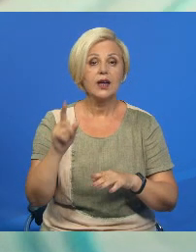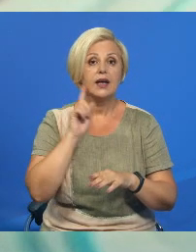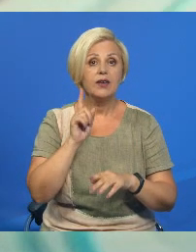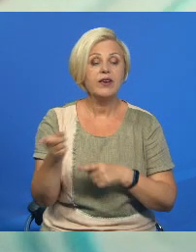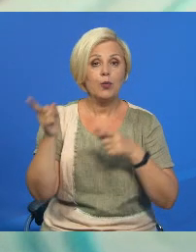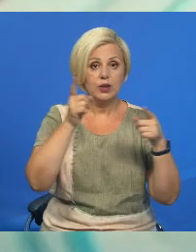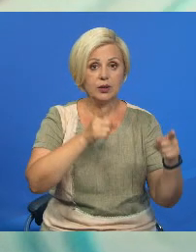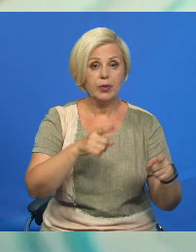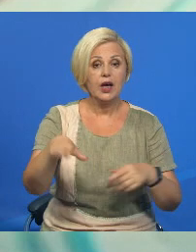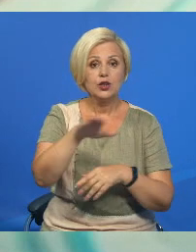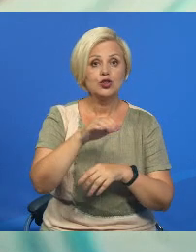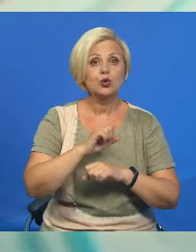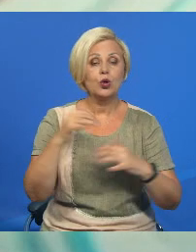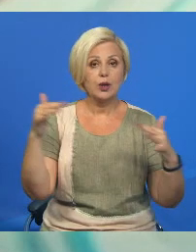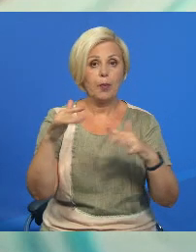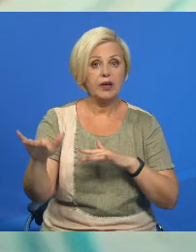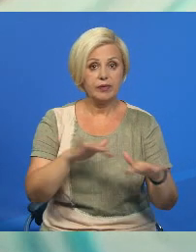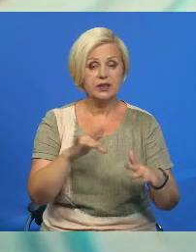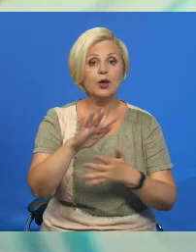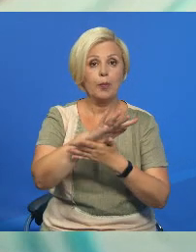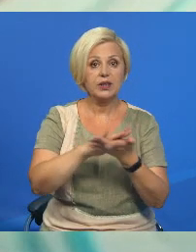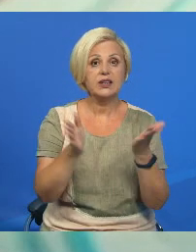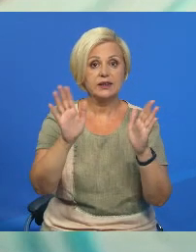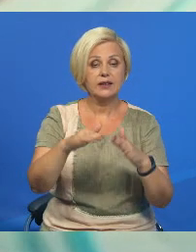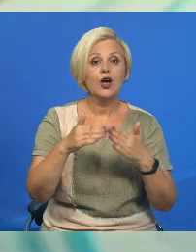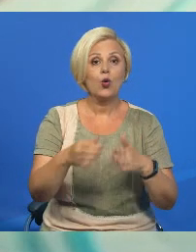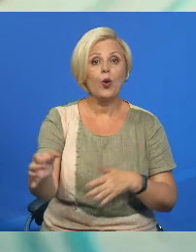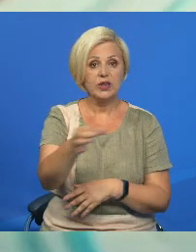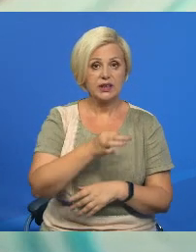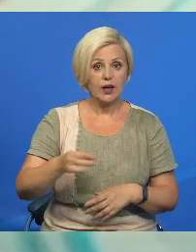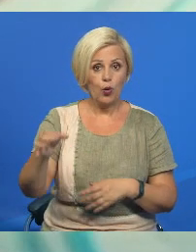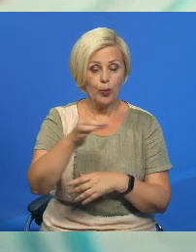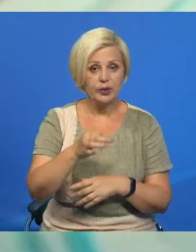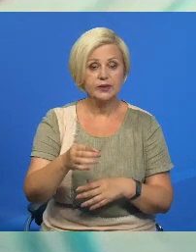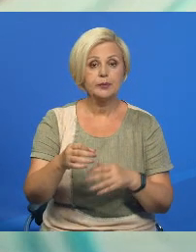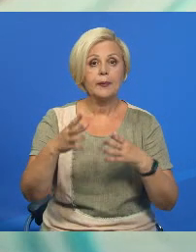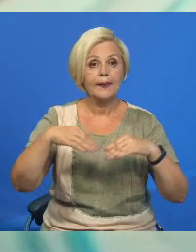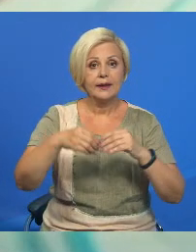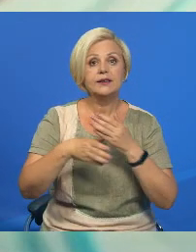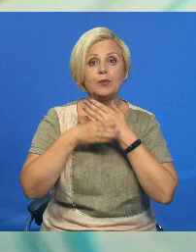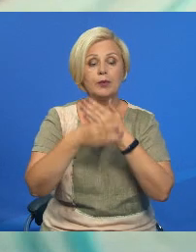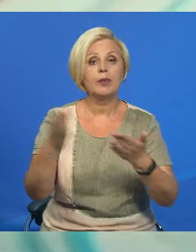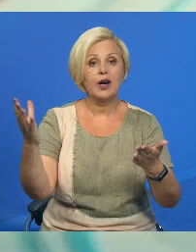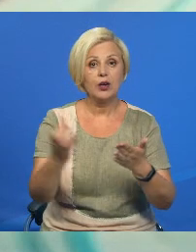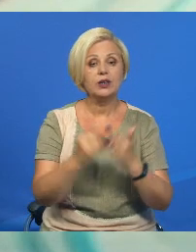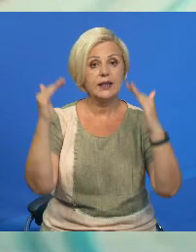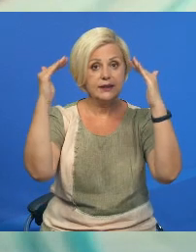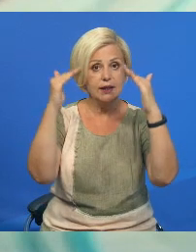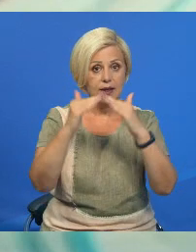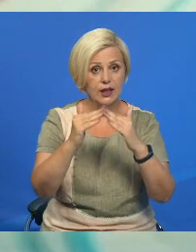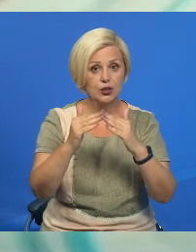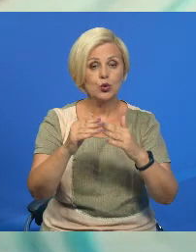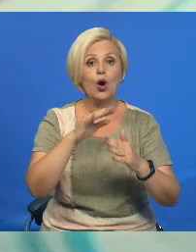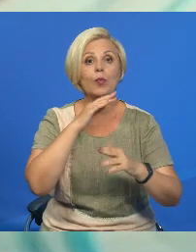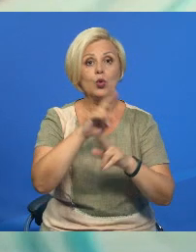переселенцев зоны боевых деянов протягивает заставаться Гомельская область. Семьям допомагают найти дах над головой.